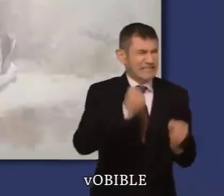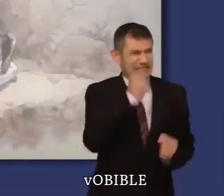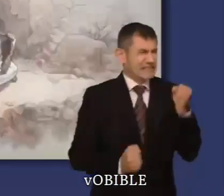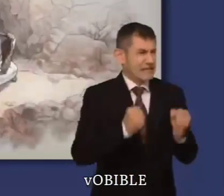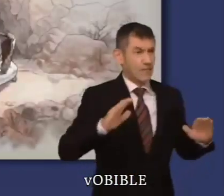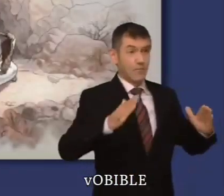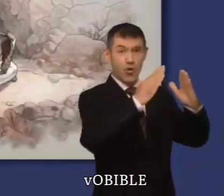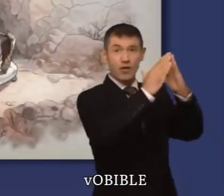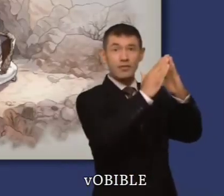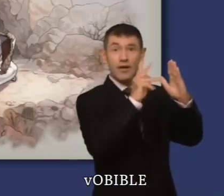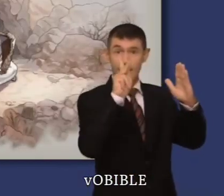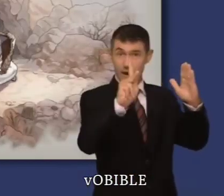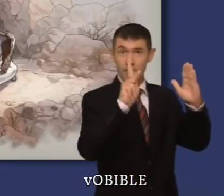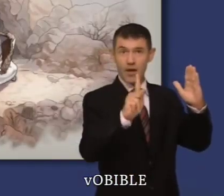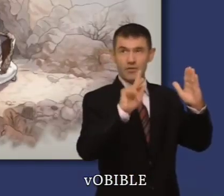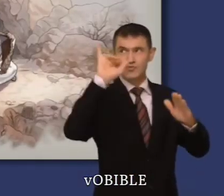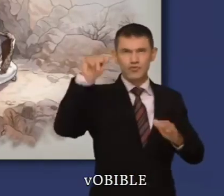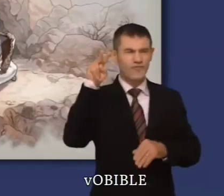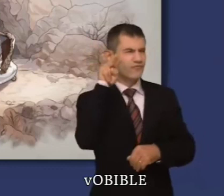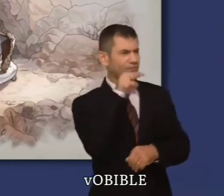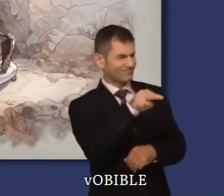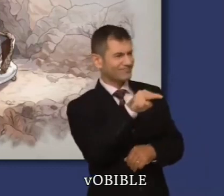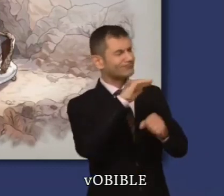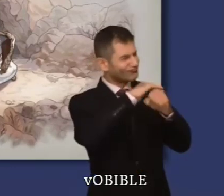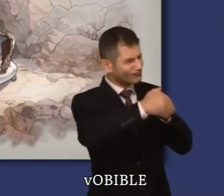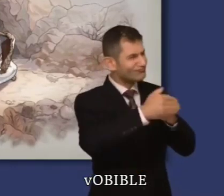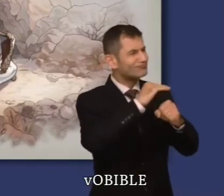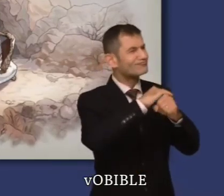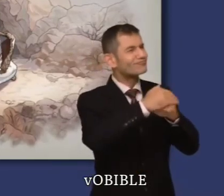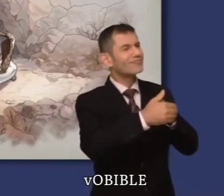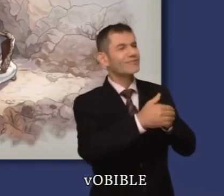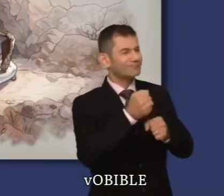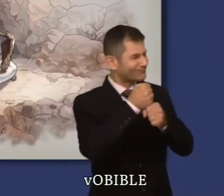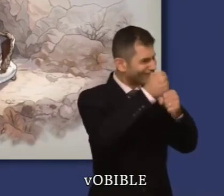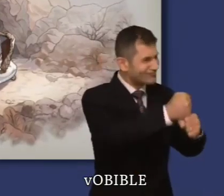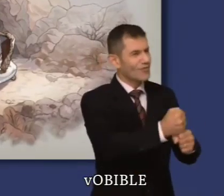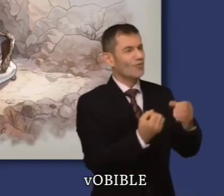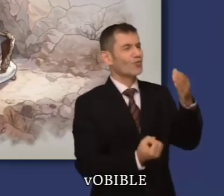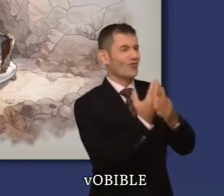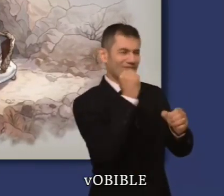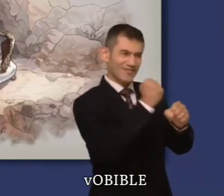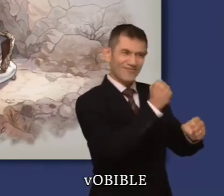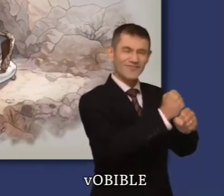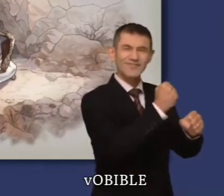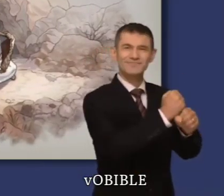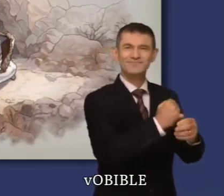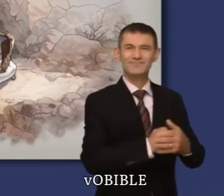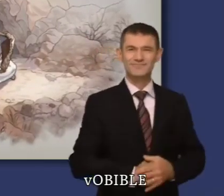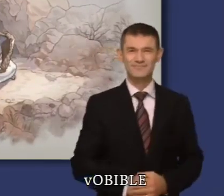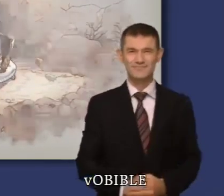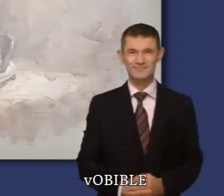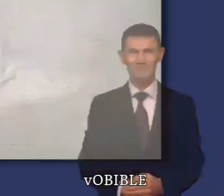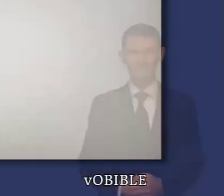Jéhovah apparaît à Élie sur le mont Horeb et le rassure d'une voix calme est basse. Il lui confie alors de nouvelles